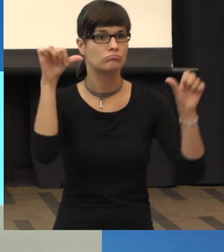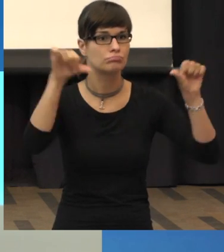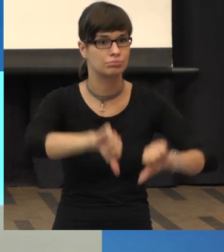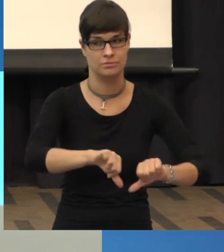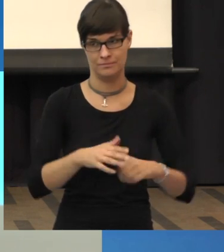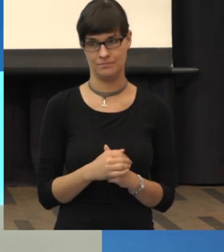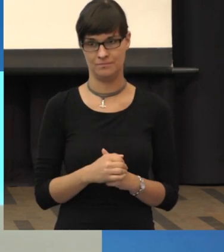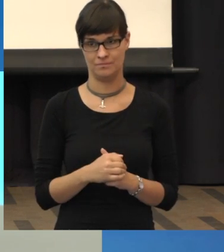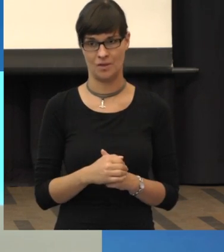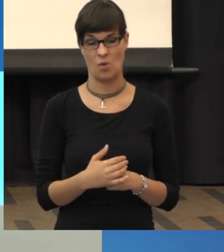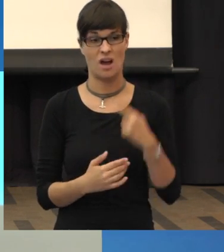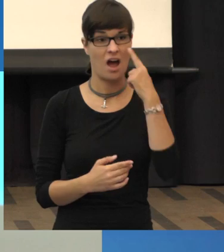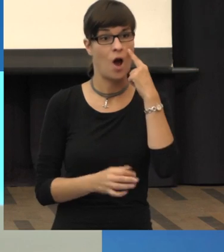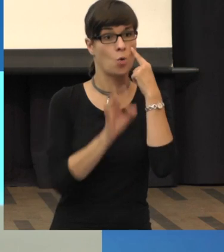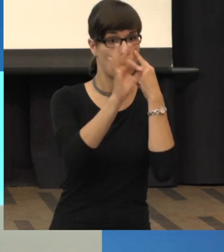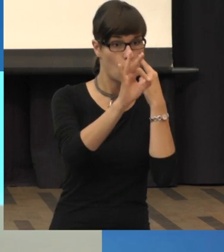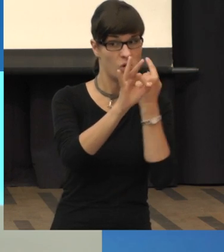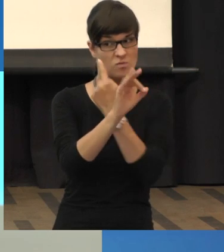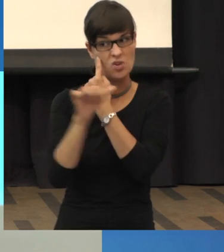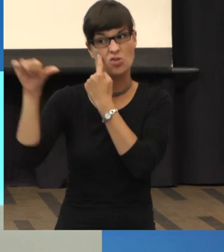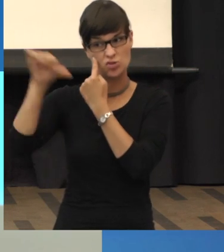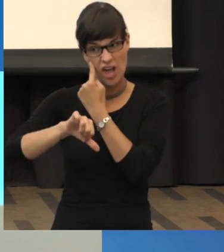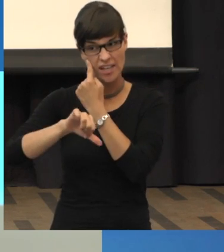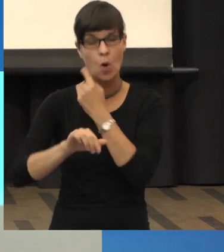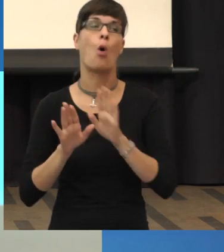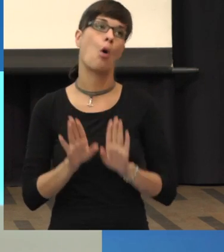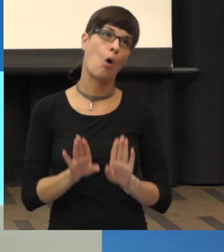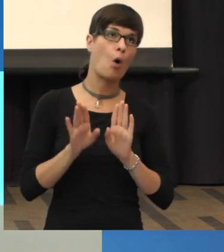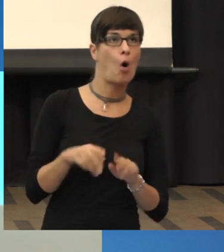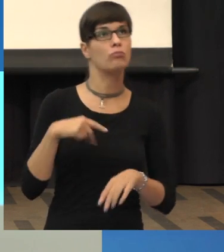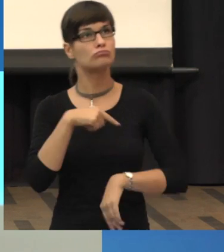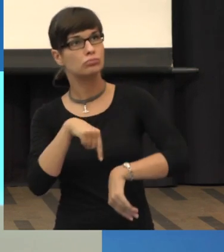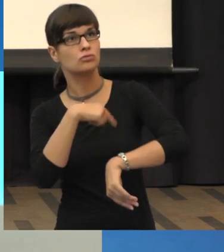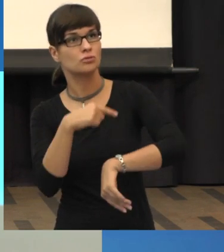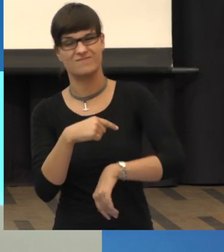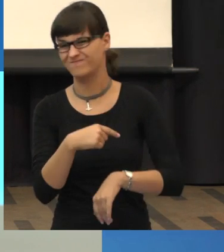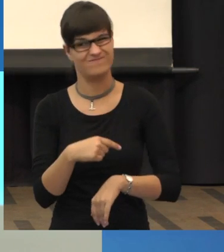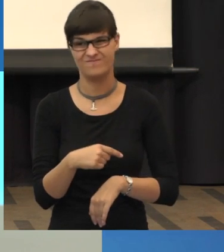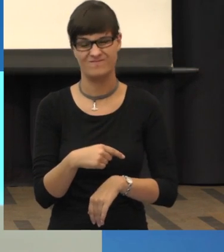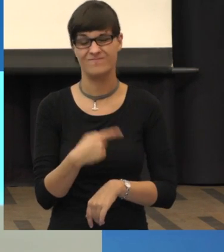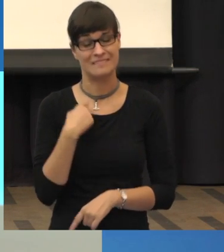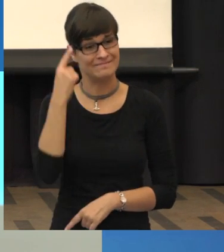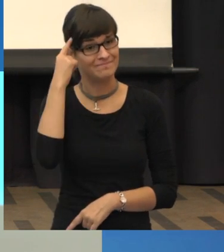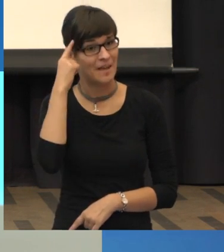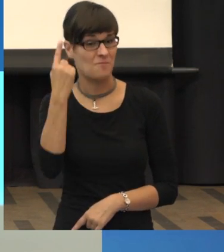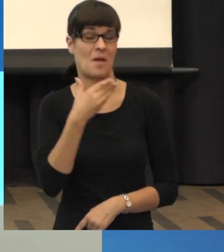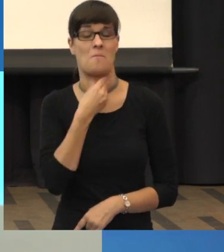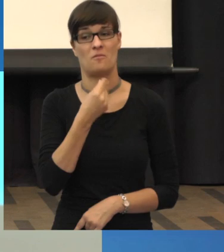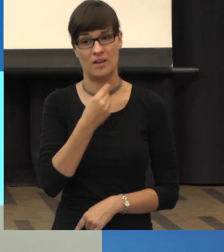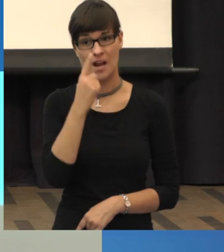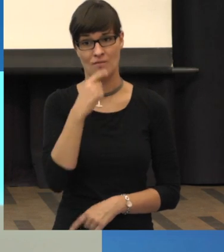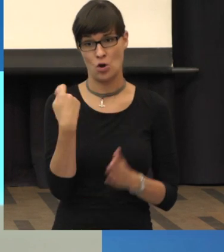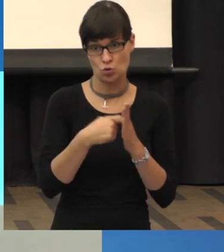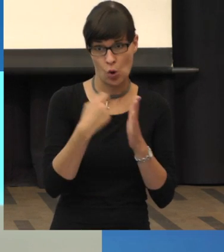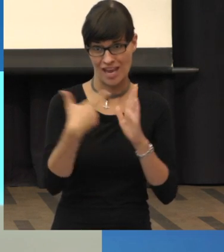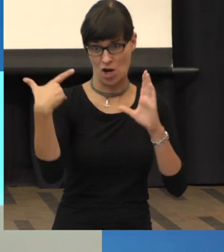das andere auch noch gut sieht. Also mein Rat, wenn Sie gerade die teure Spritzentherapie angefangen haben, dann auch